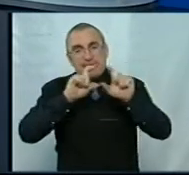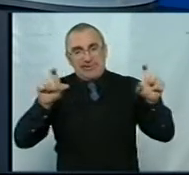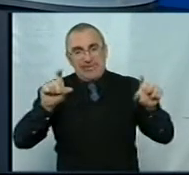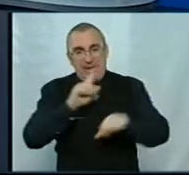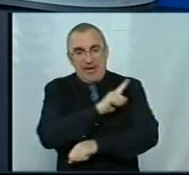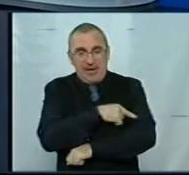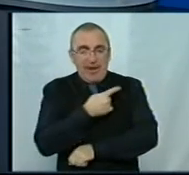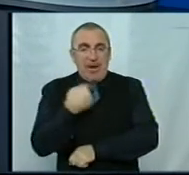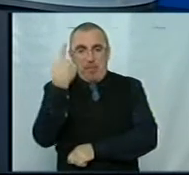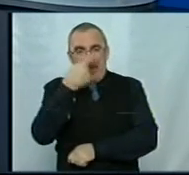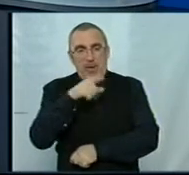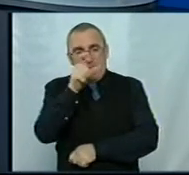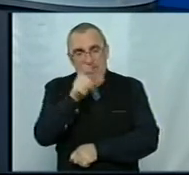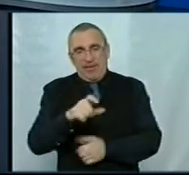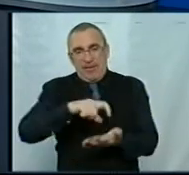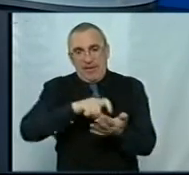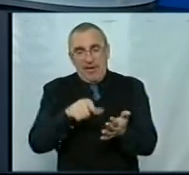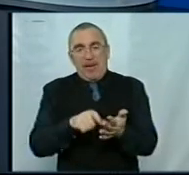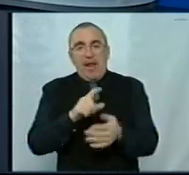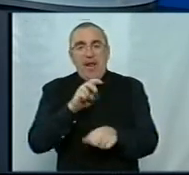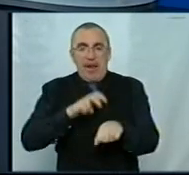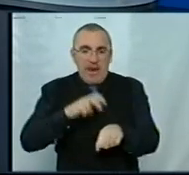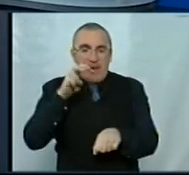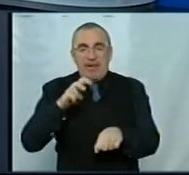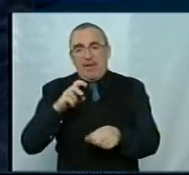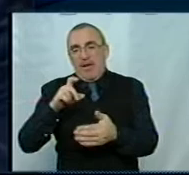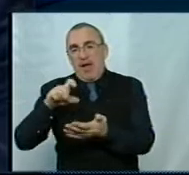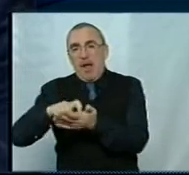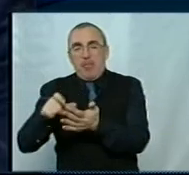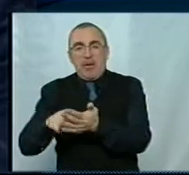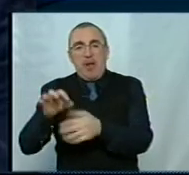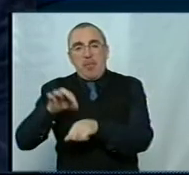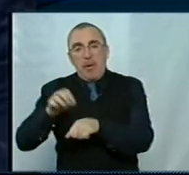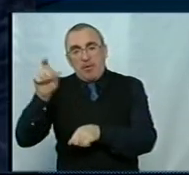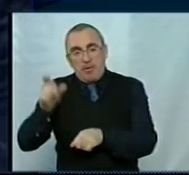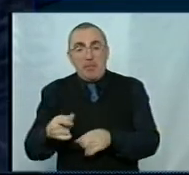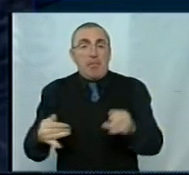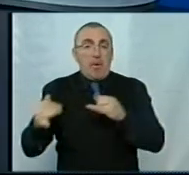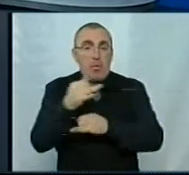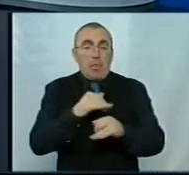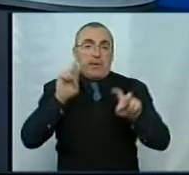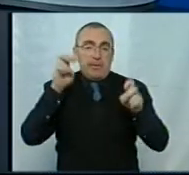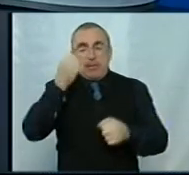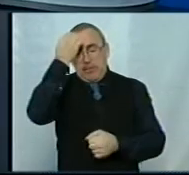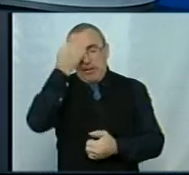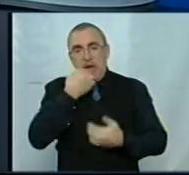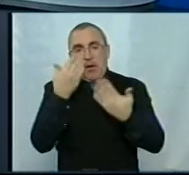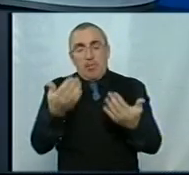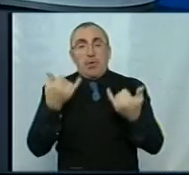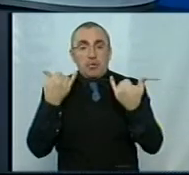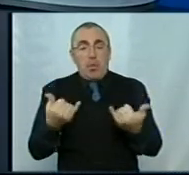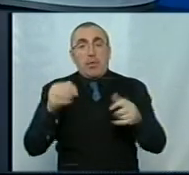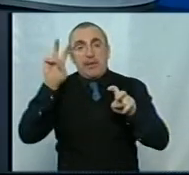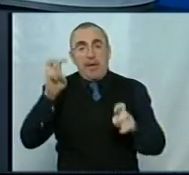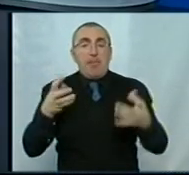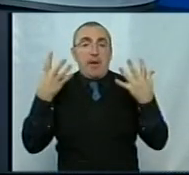персональний кабінет лікаря, персональний кабінет пацієнта. Ось, що ми про це говорили у темі дня. Дякую вам. Сьогодні у темі